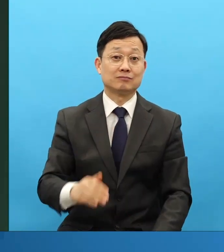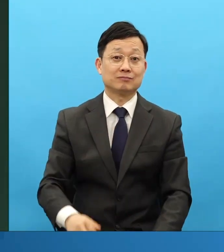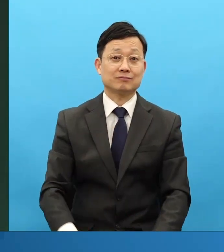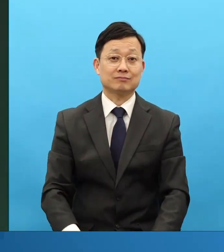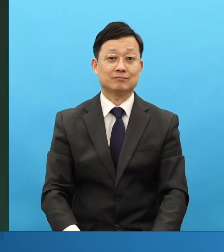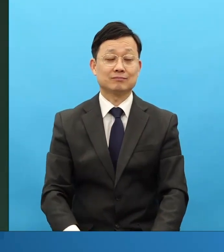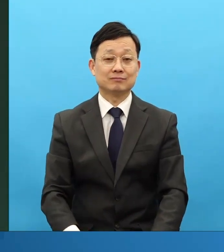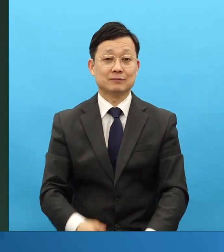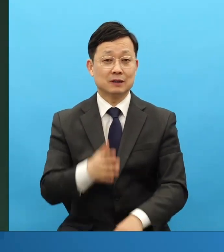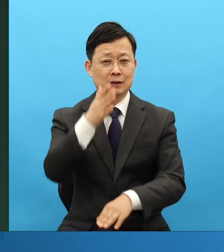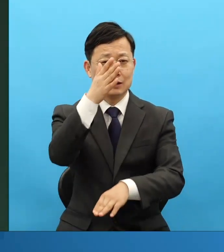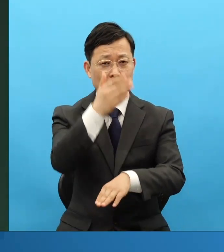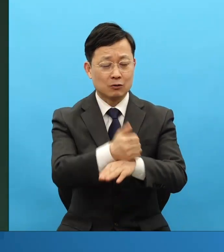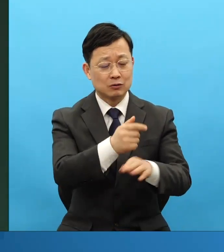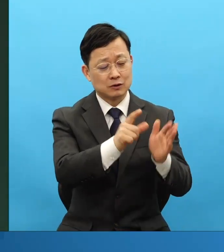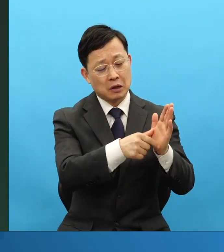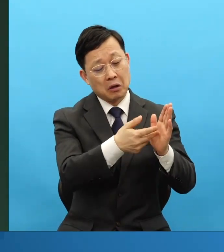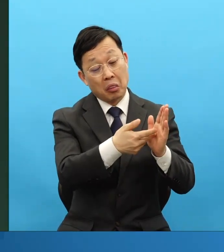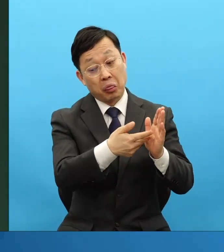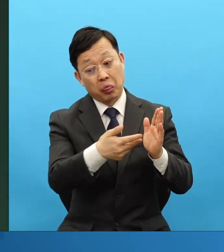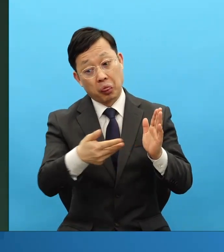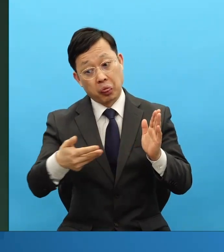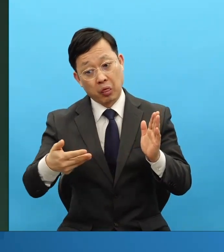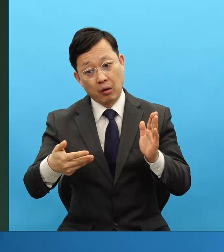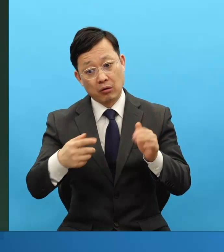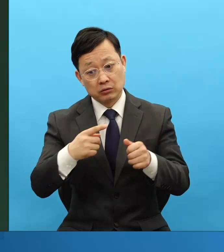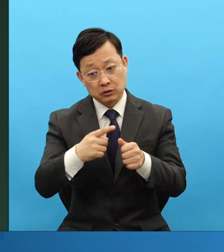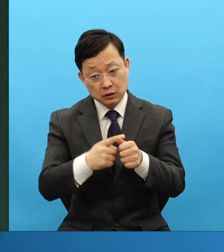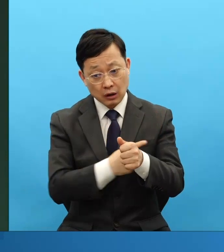이게 나중에는요. 평안해져야 돼요. 평안해집니다.